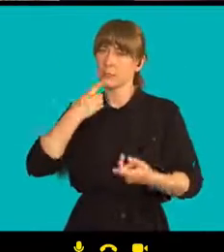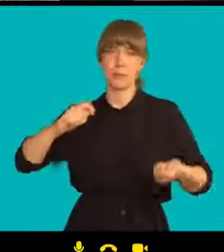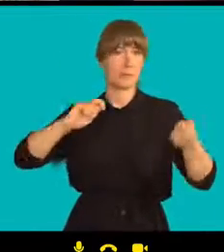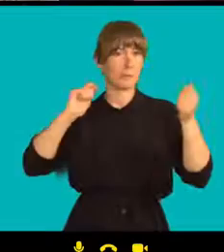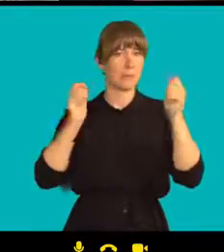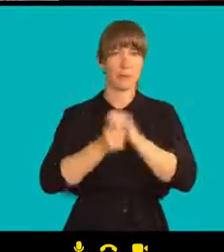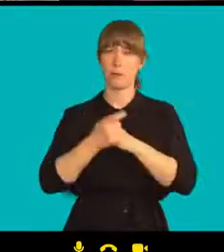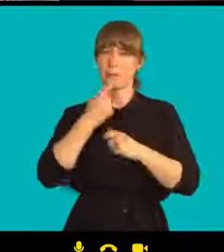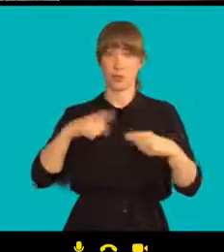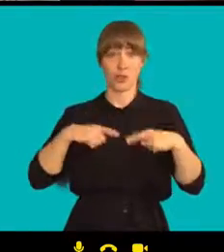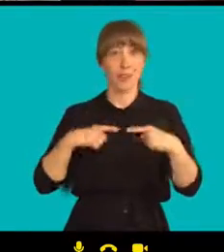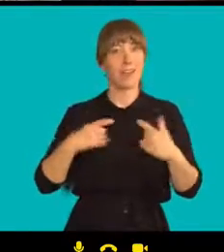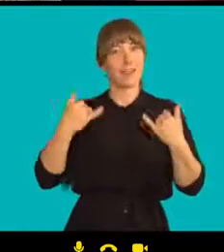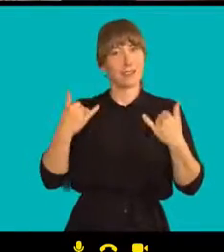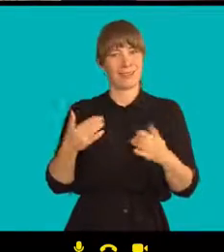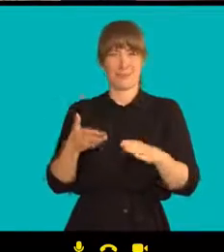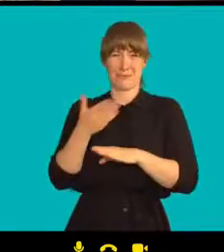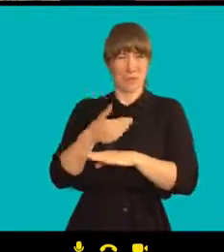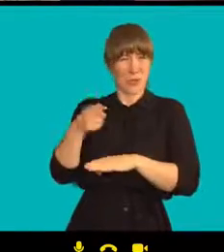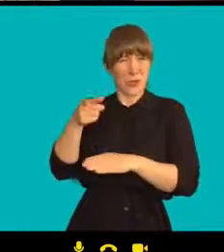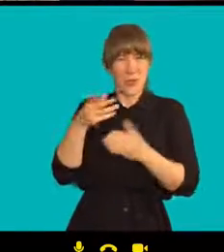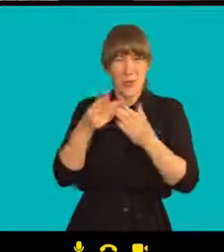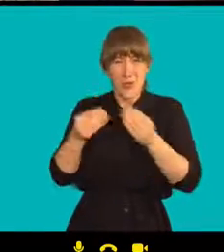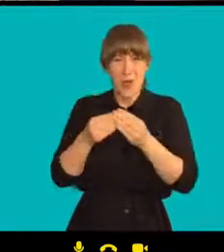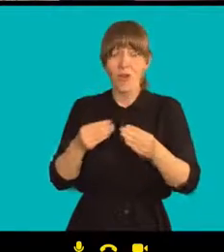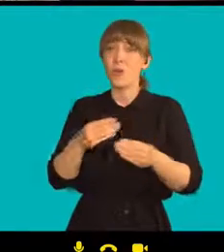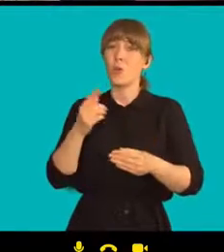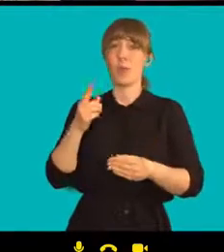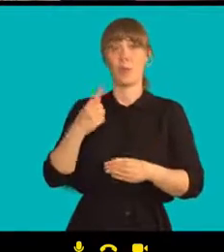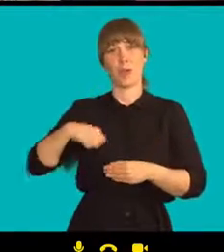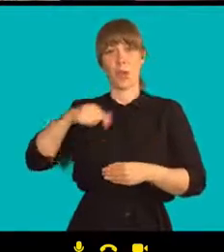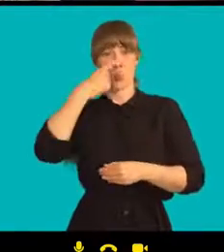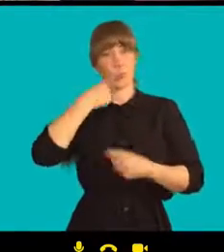že bělorusové se cítí svobodně, tak to není prázdná fráze.